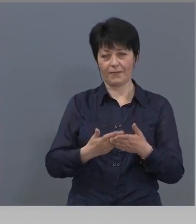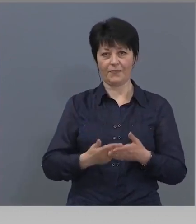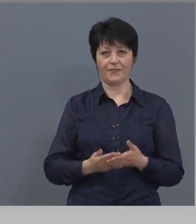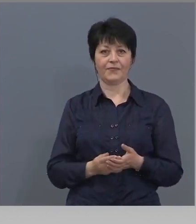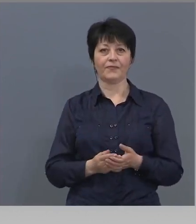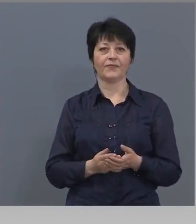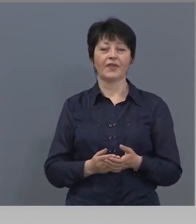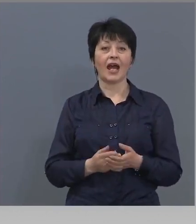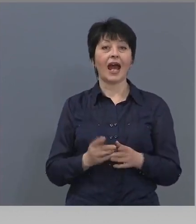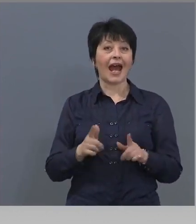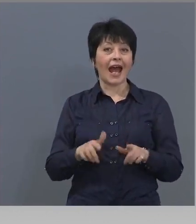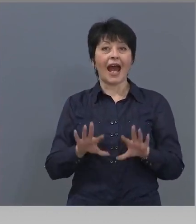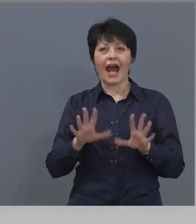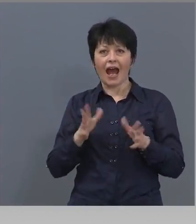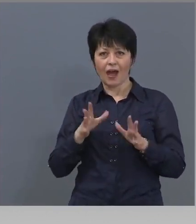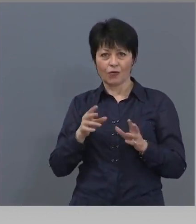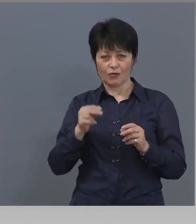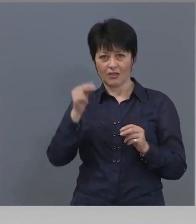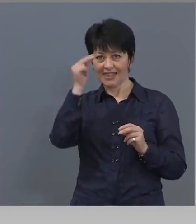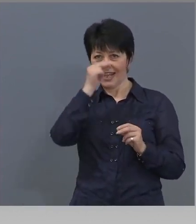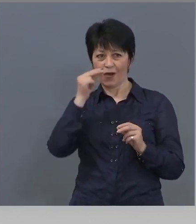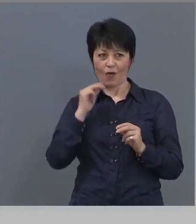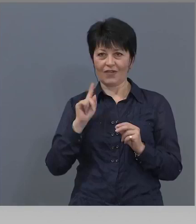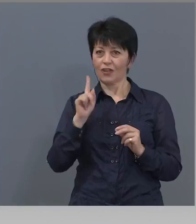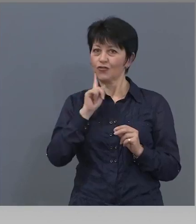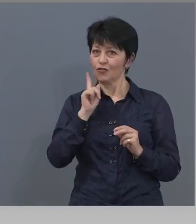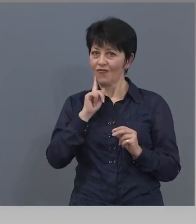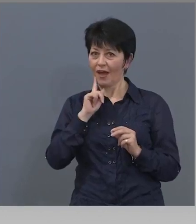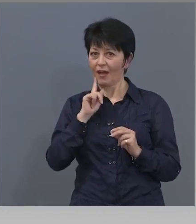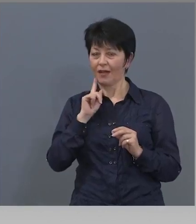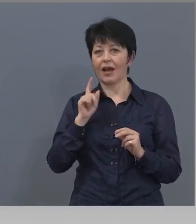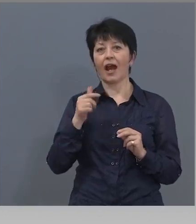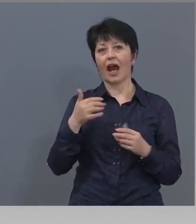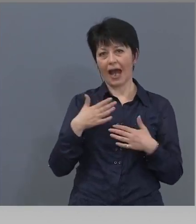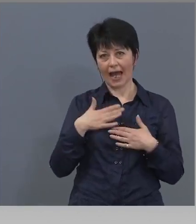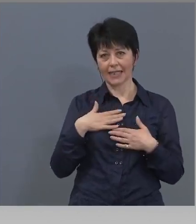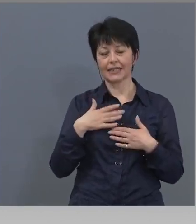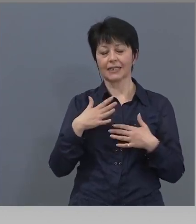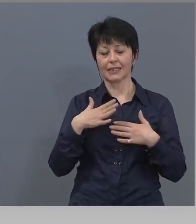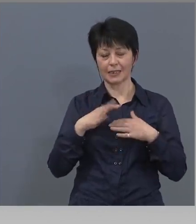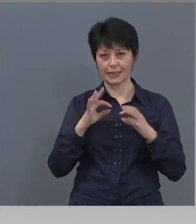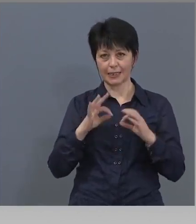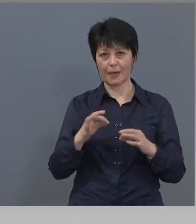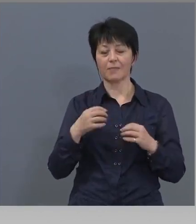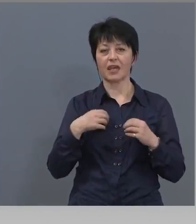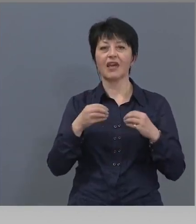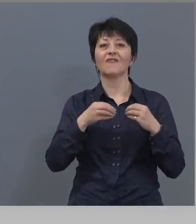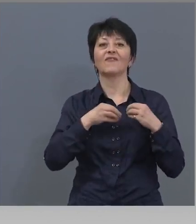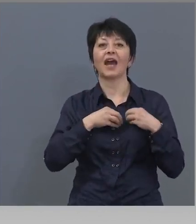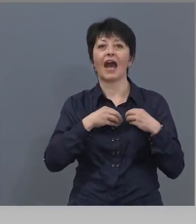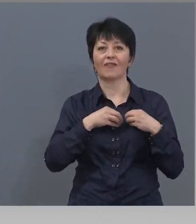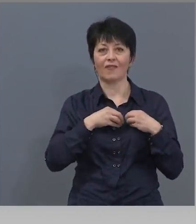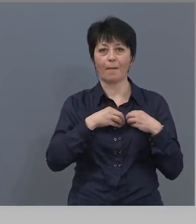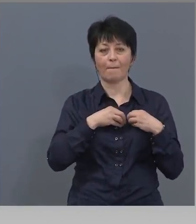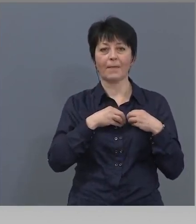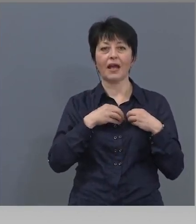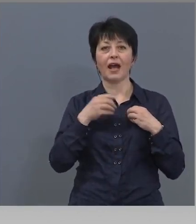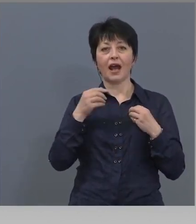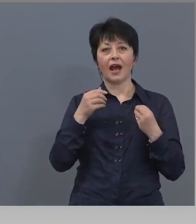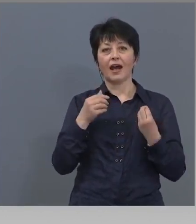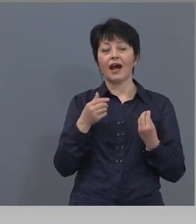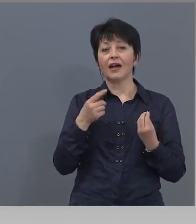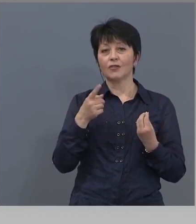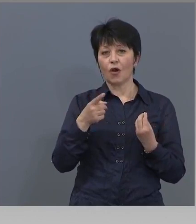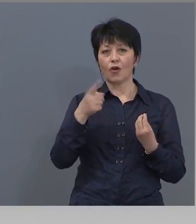правосвещенство... Ако бехте църковен човек, нямаше да го искате. Аз съм църковен и вярващ човек. Не сте. Нямаше да го искате. Църковен